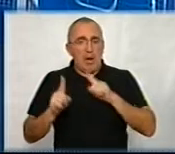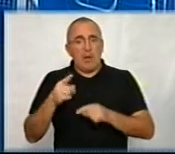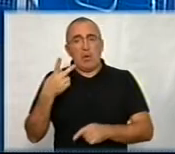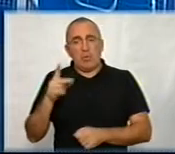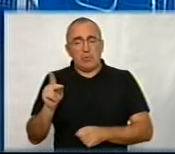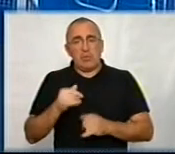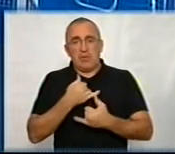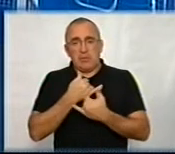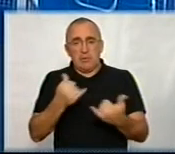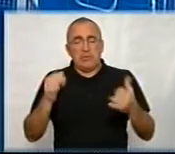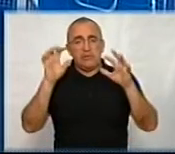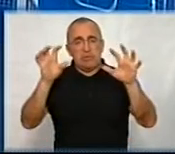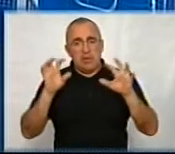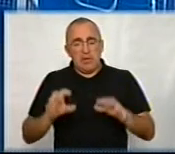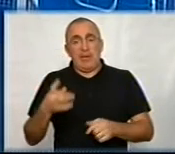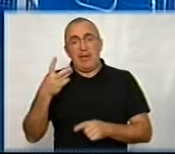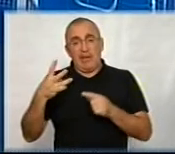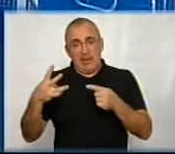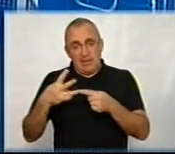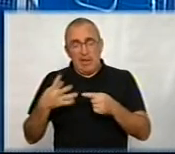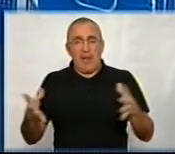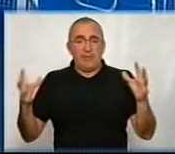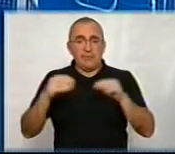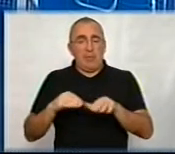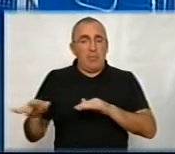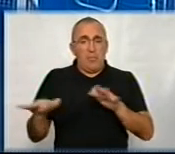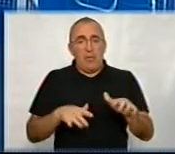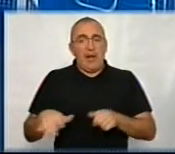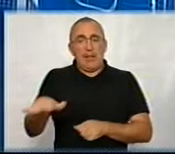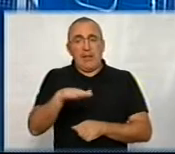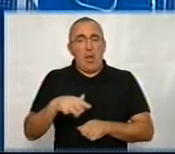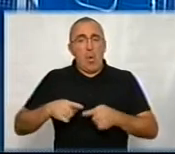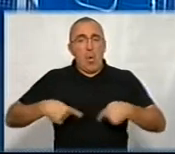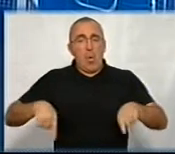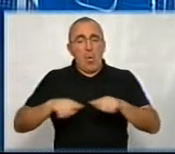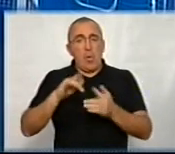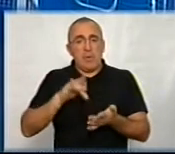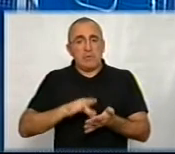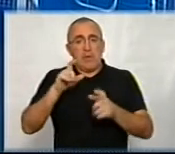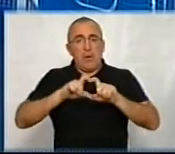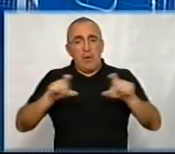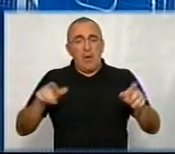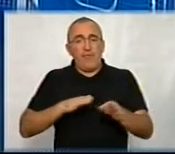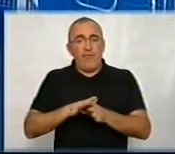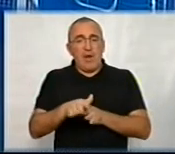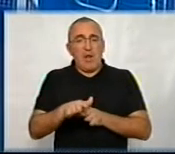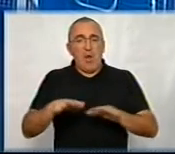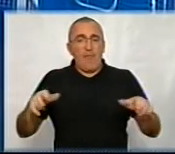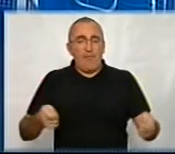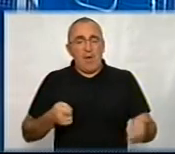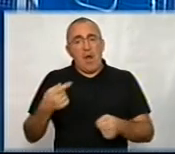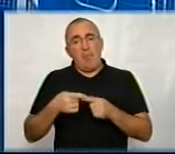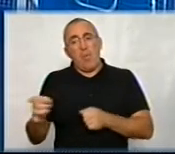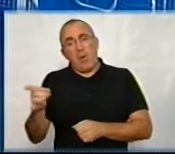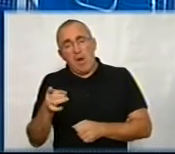Друге – це забезпечення законності. І третє – це взаємодія з територіальними органами центральних органів виконавчої влади або в